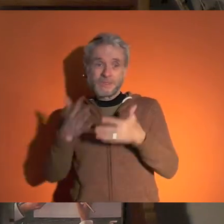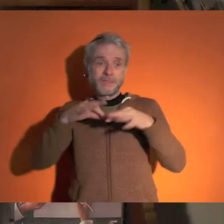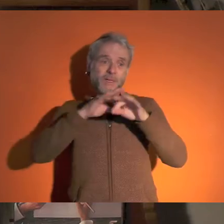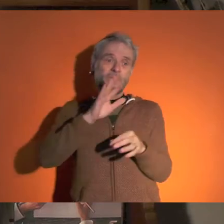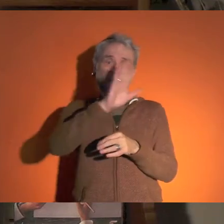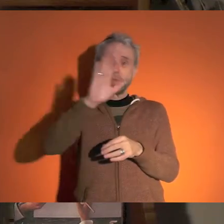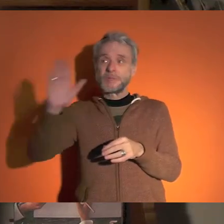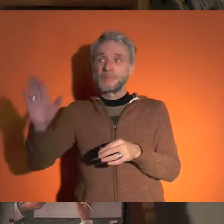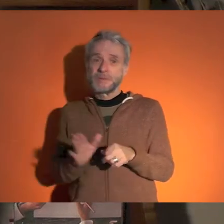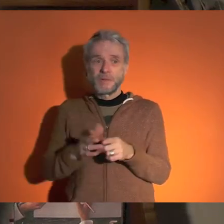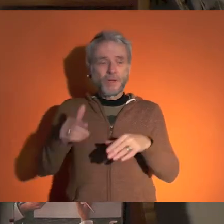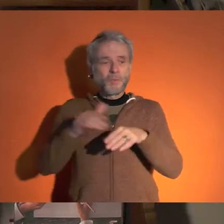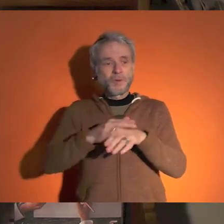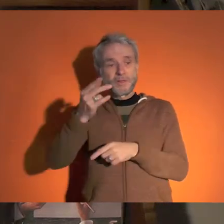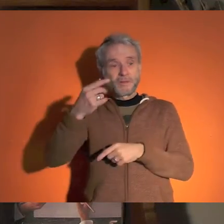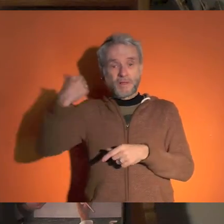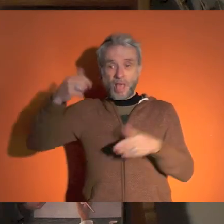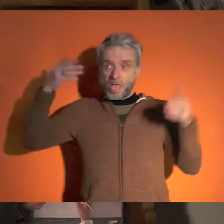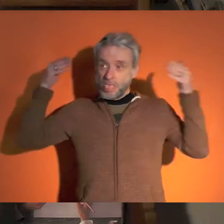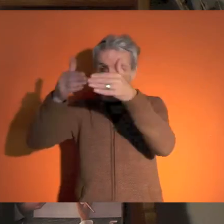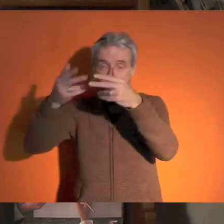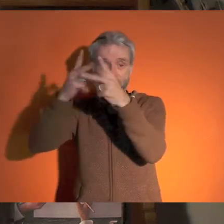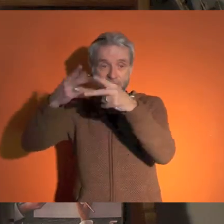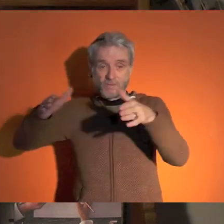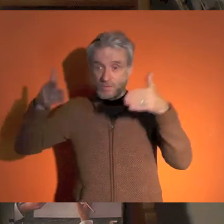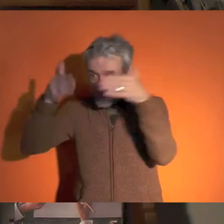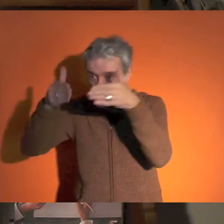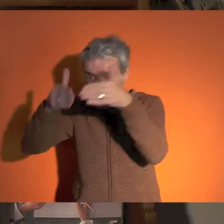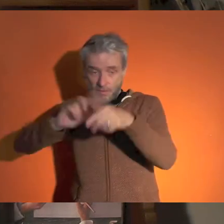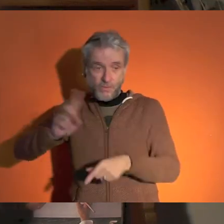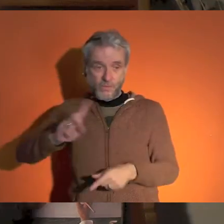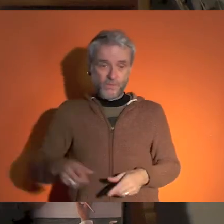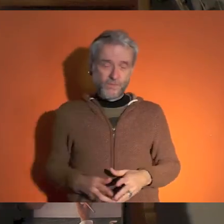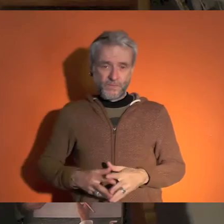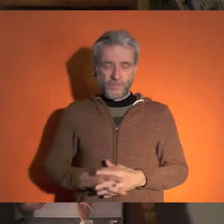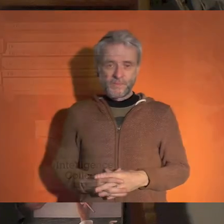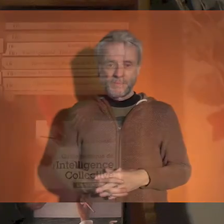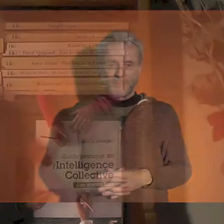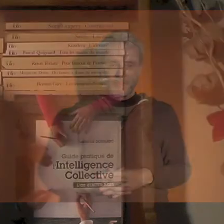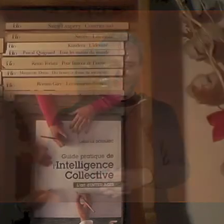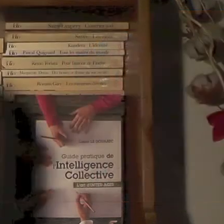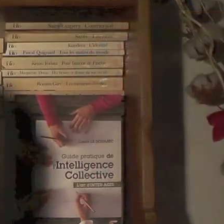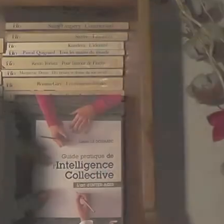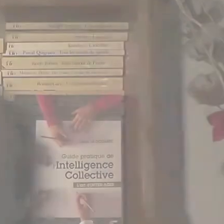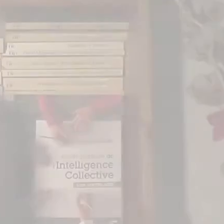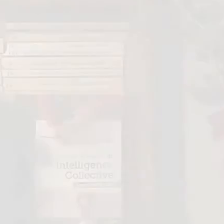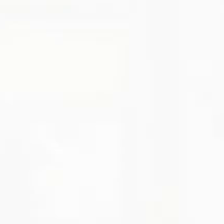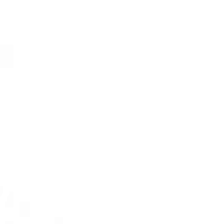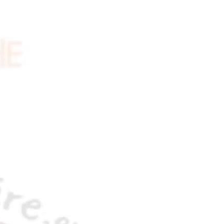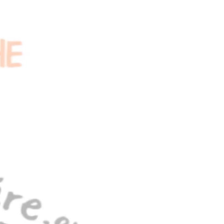j'accuse de nos politiques, à la spécificité de ces territoires et ne pas avoir une politique uniquement centrée sur les villes.